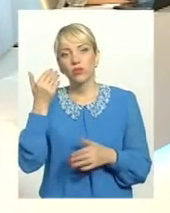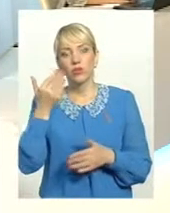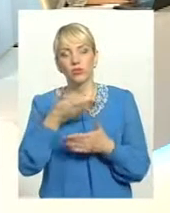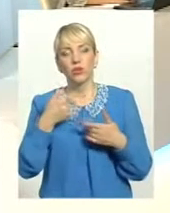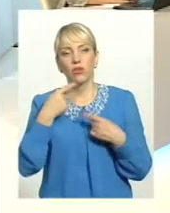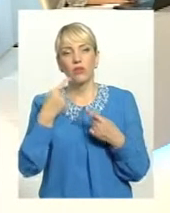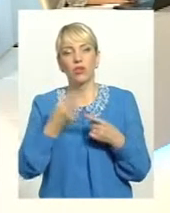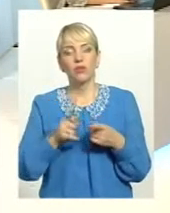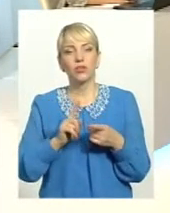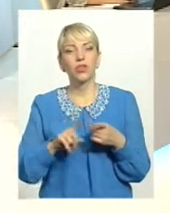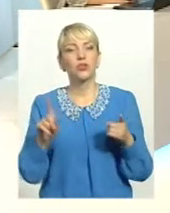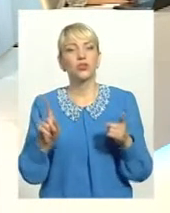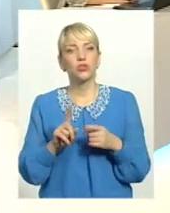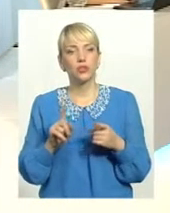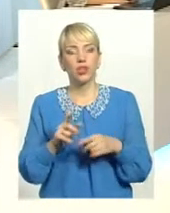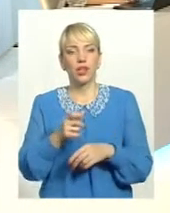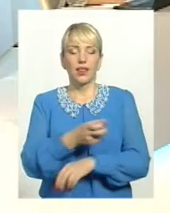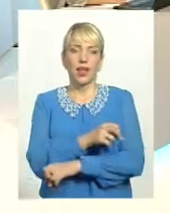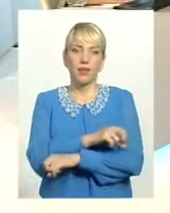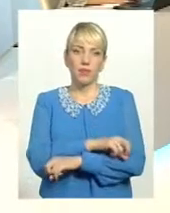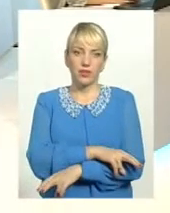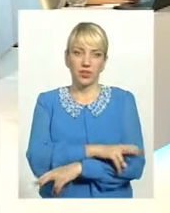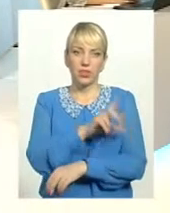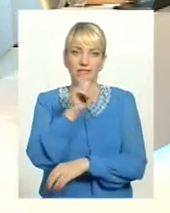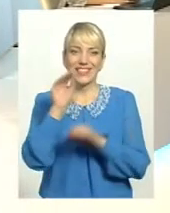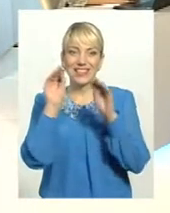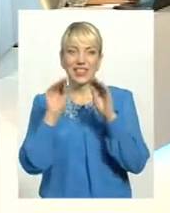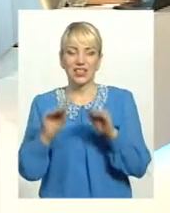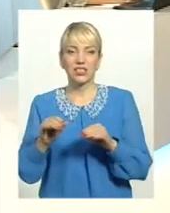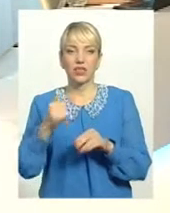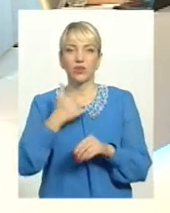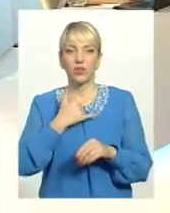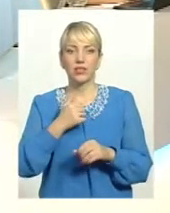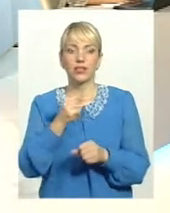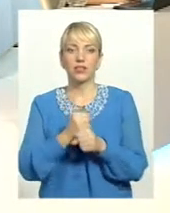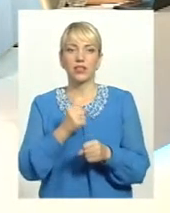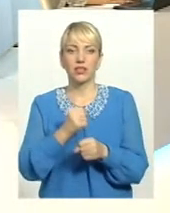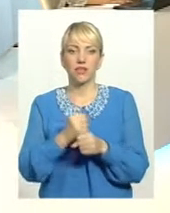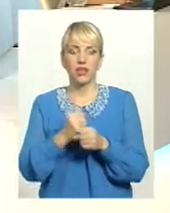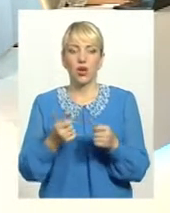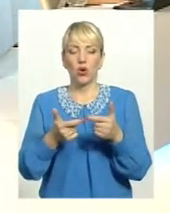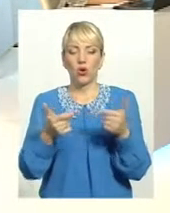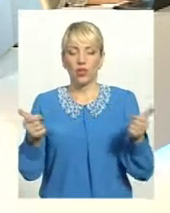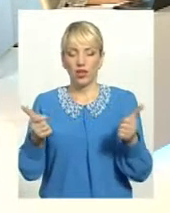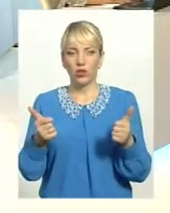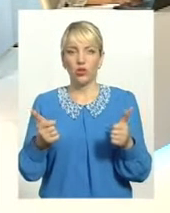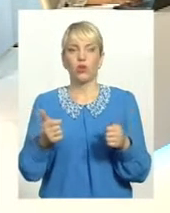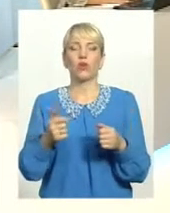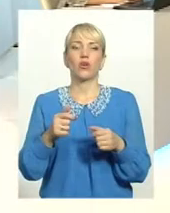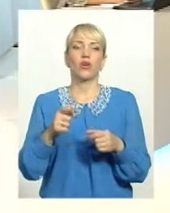що найбідніші, за статистикою, у нас працівники готельного господарства,